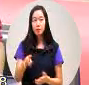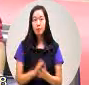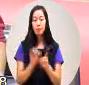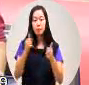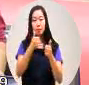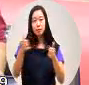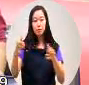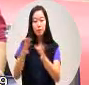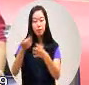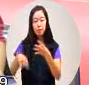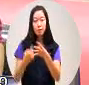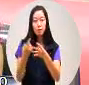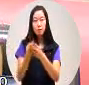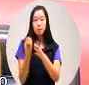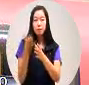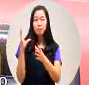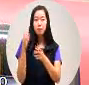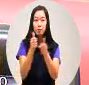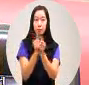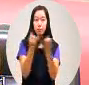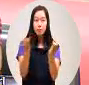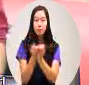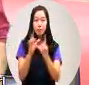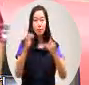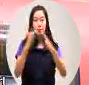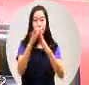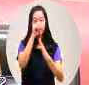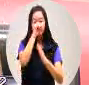机会董灵新闻媒体先生小姐大家好